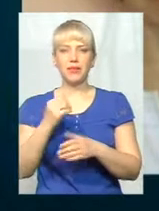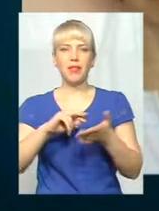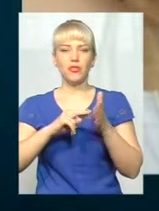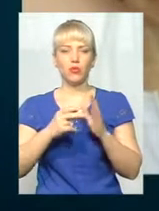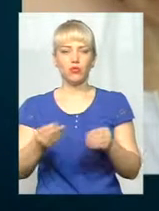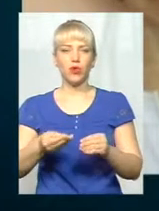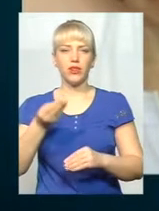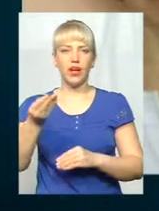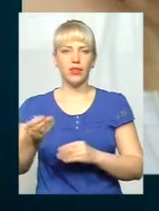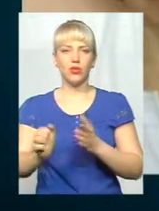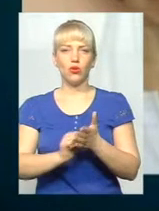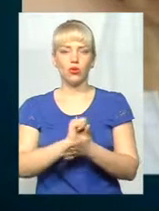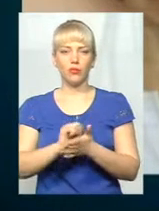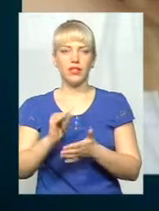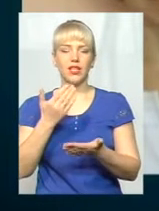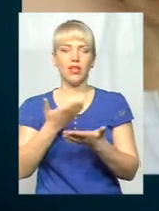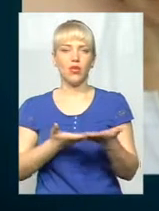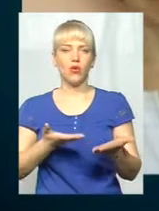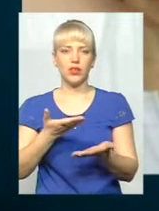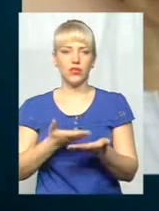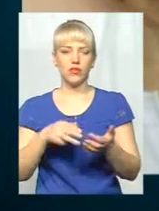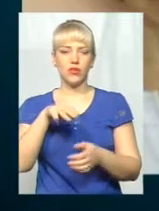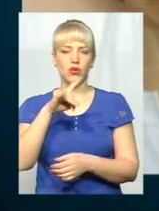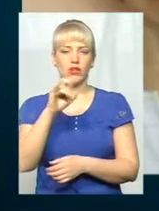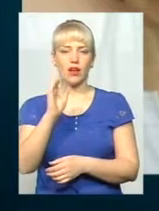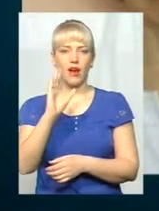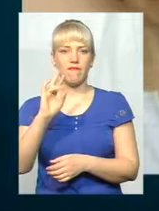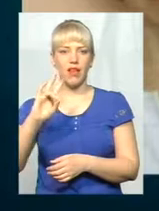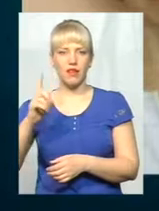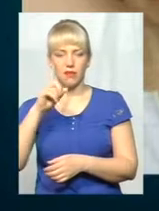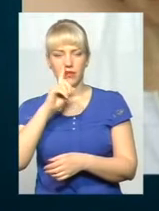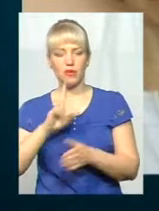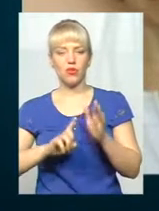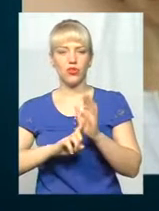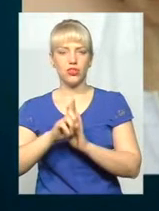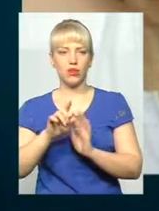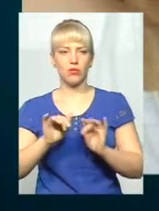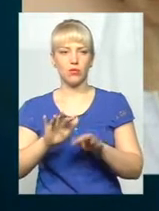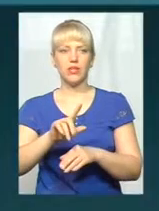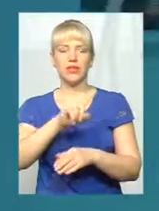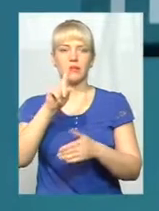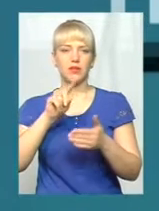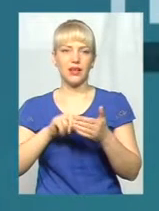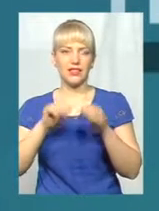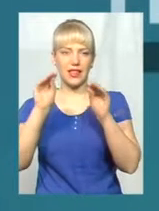і орієнтовно на травень місяць можемо почати кампанію з укладання декларацій.